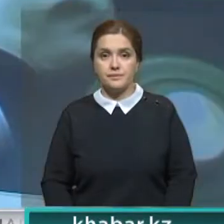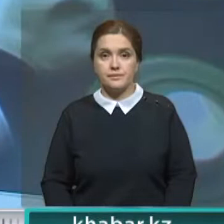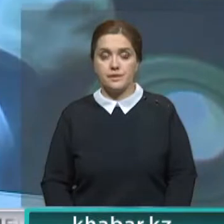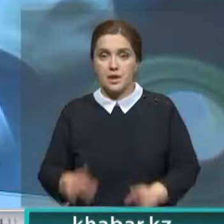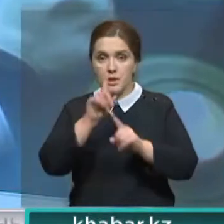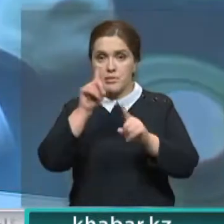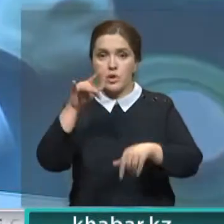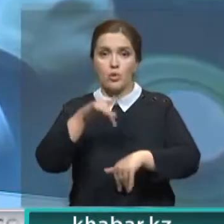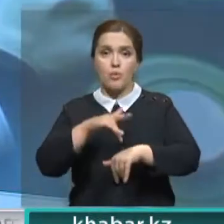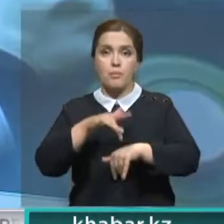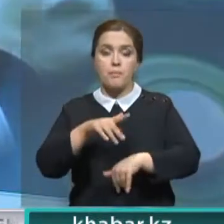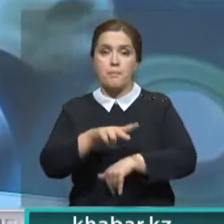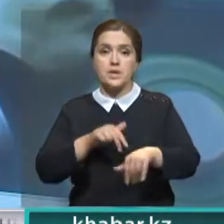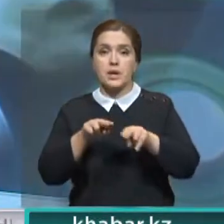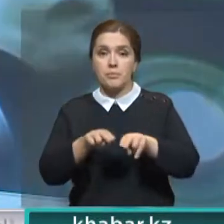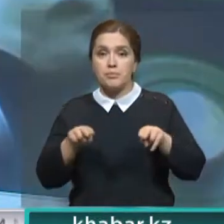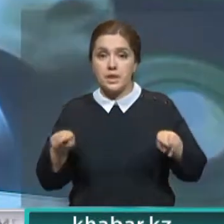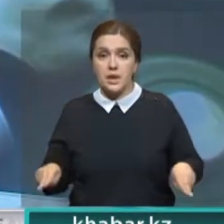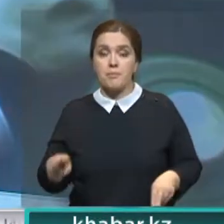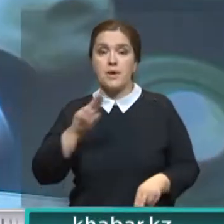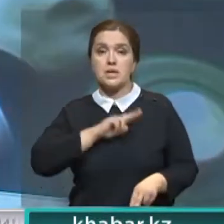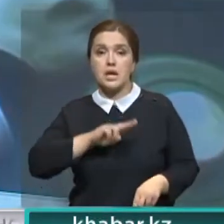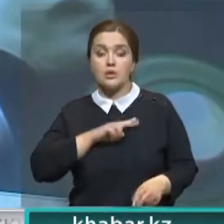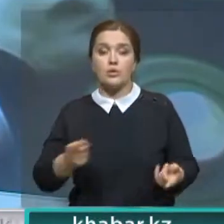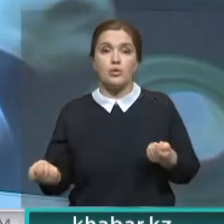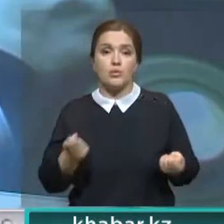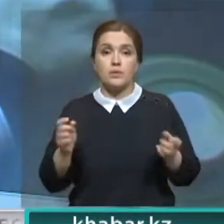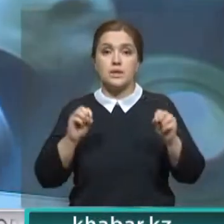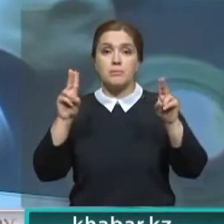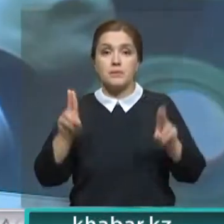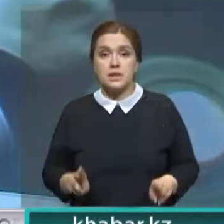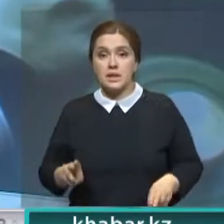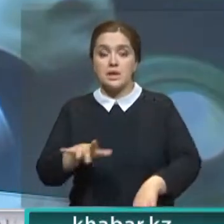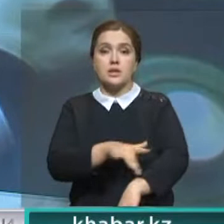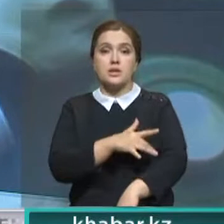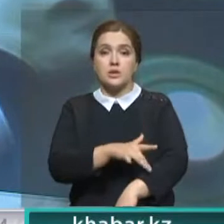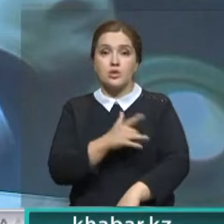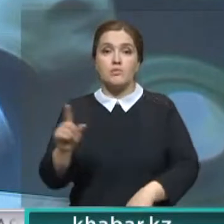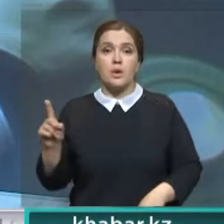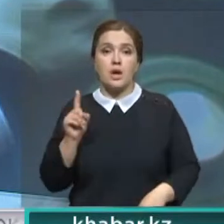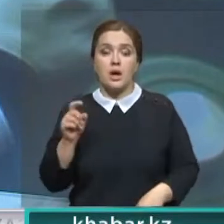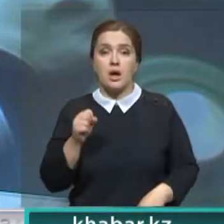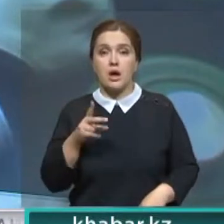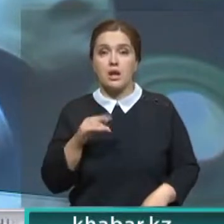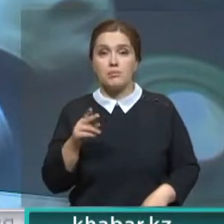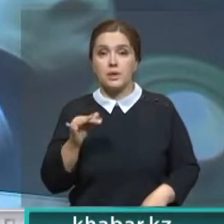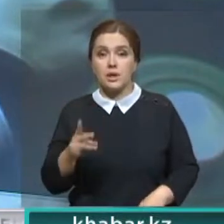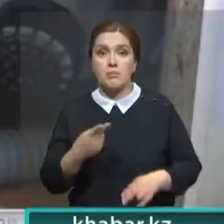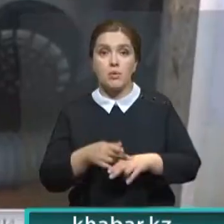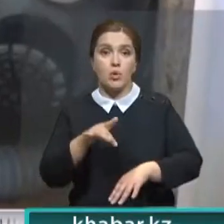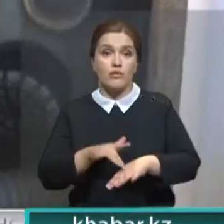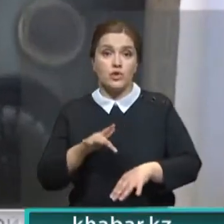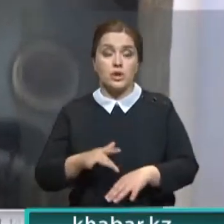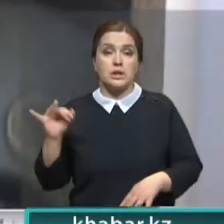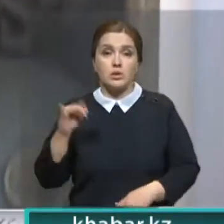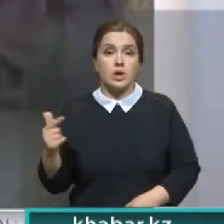Весьма необычное хобби у полицейских Петропавловска. Сотрудник управления специализированной службы охраны Эльдара Лимки настолько